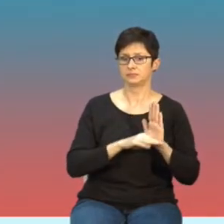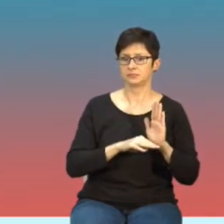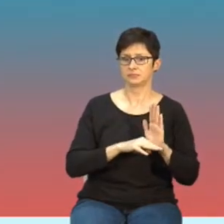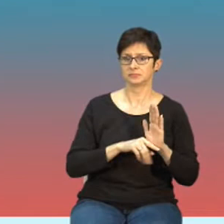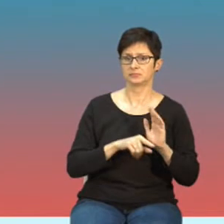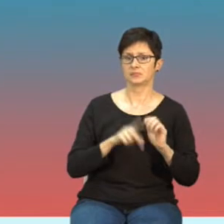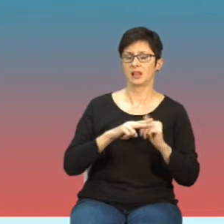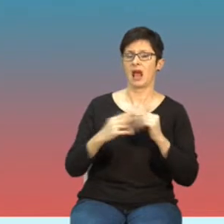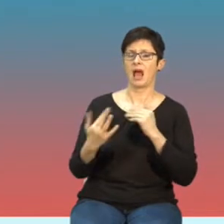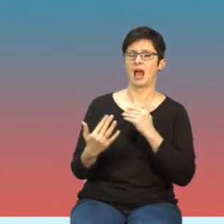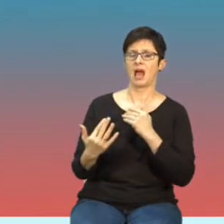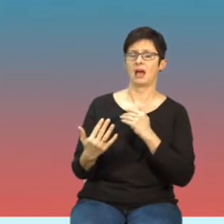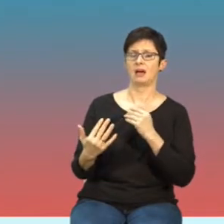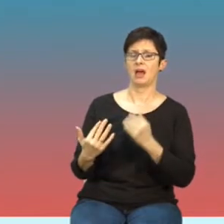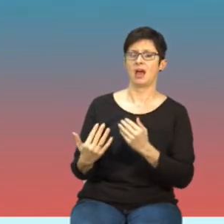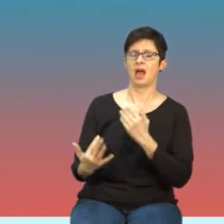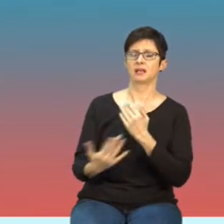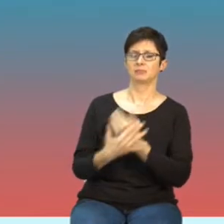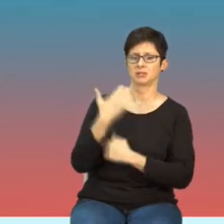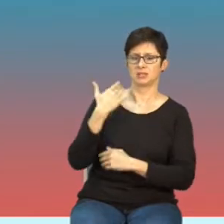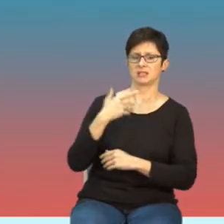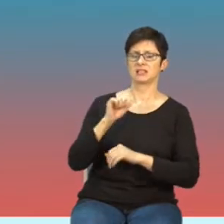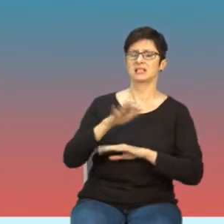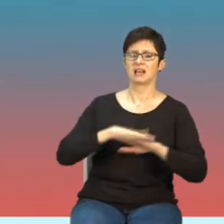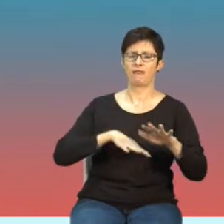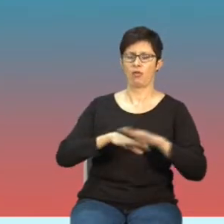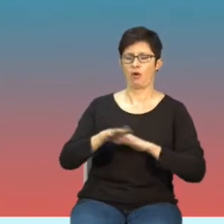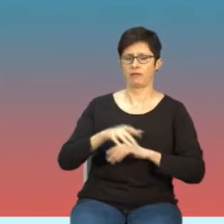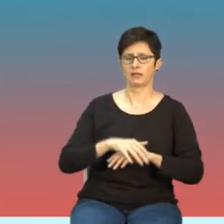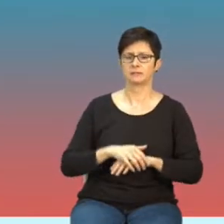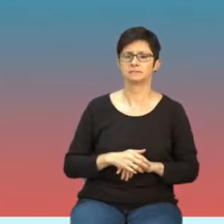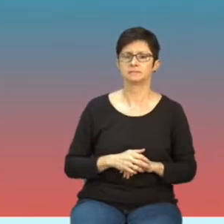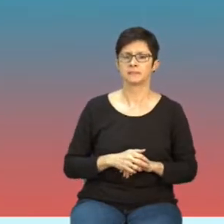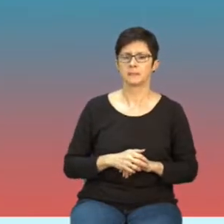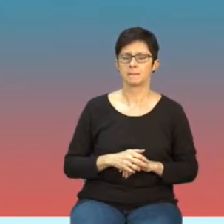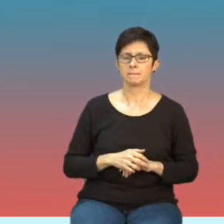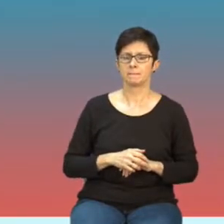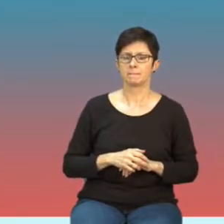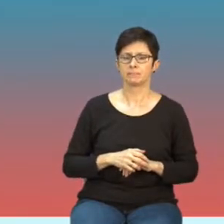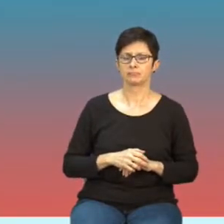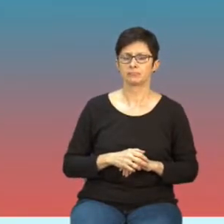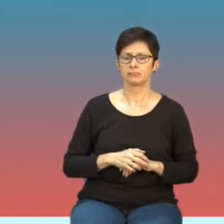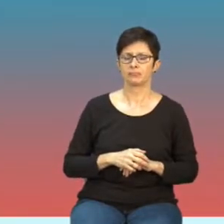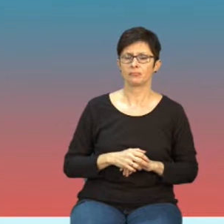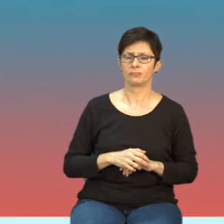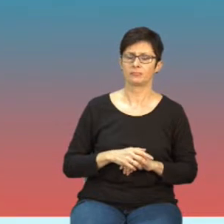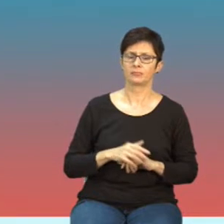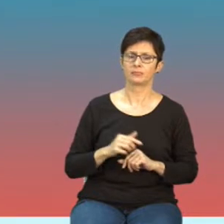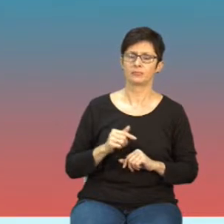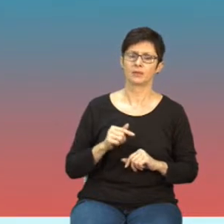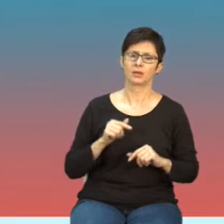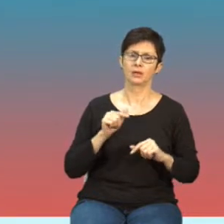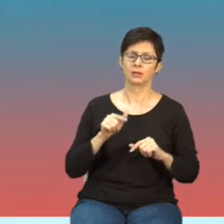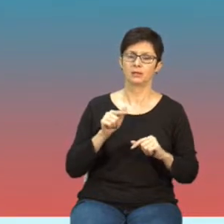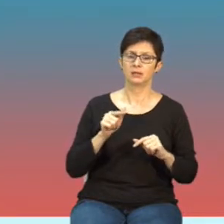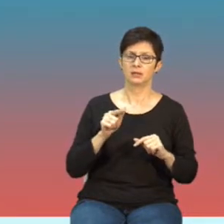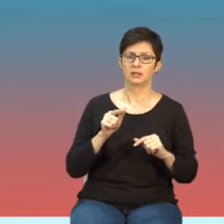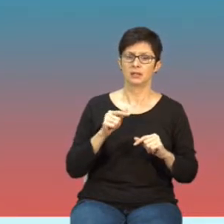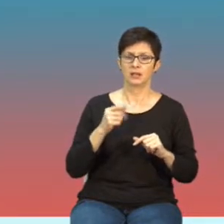ekspozycji zawodowej na mikrofale. i tutaj pogodzono niejako te